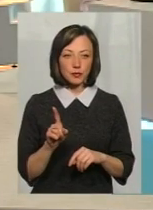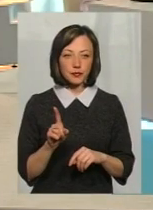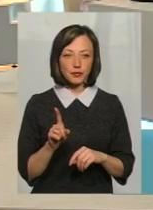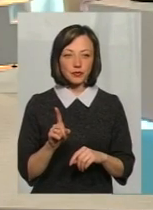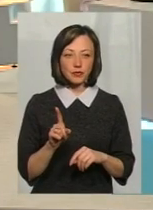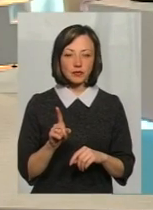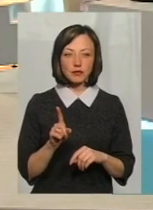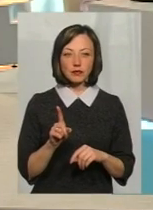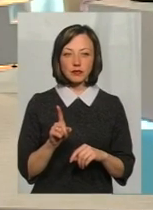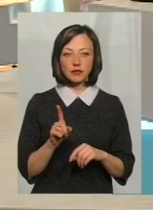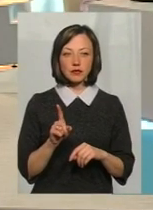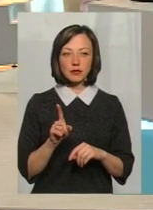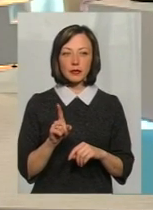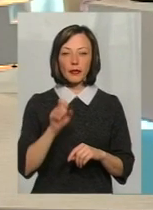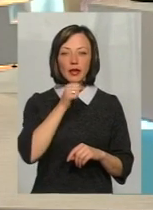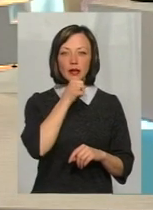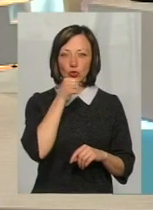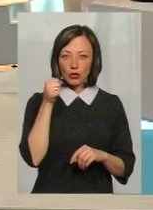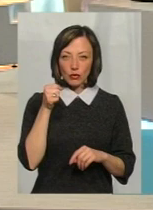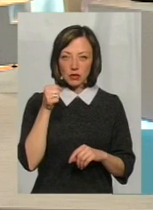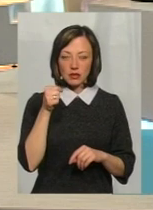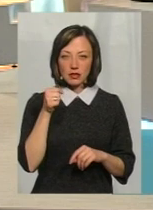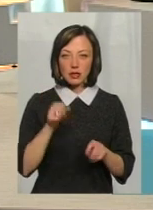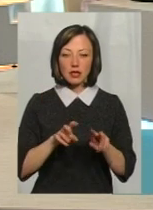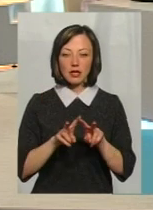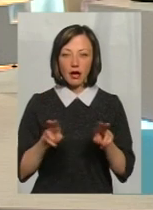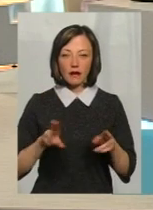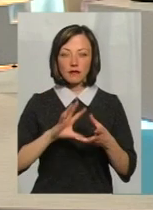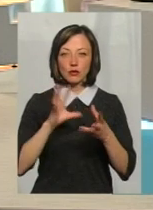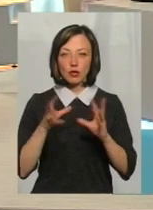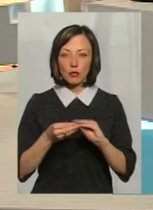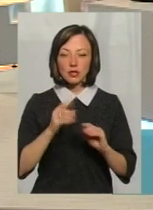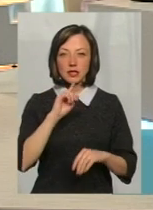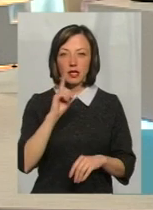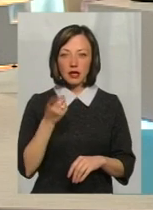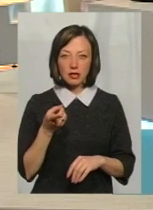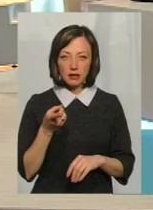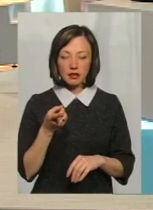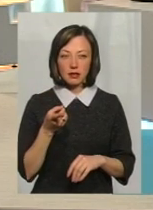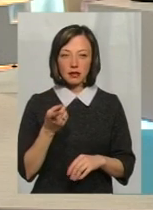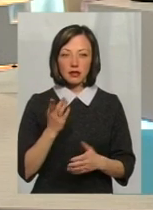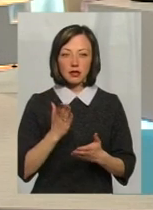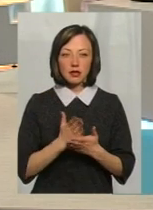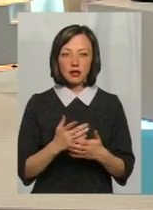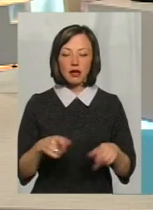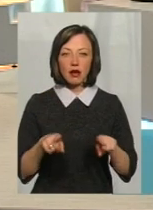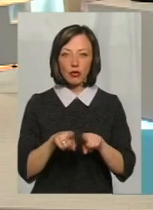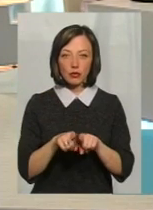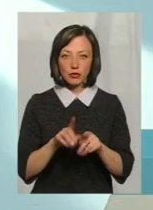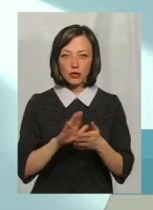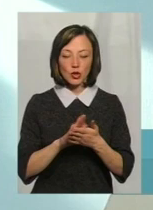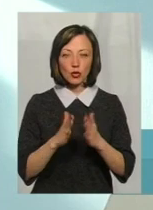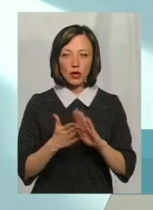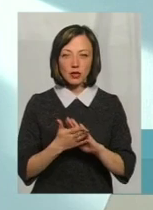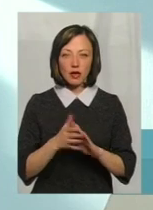дорослих, як і в цілому за рік, ми спостерігаємо таку тенденцію,